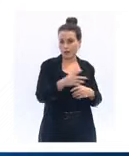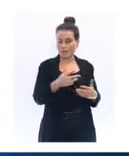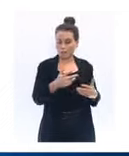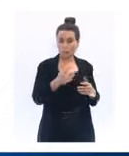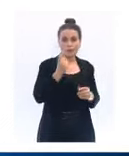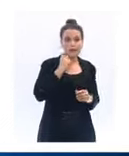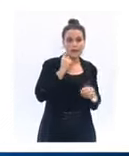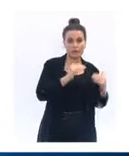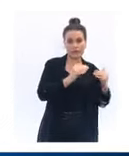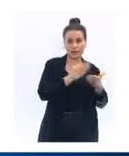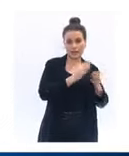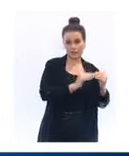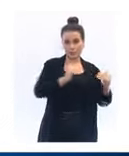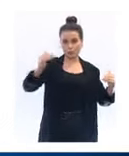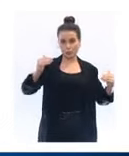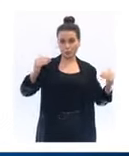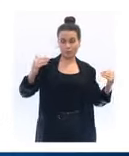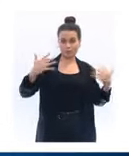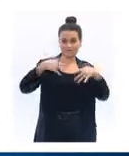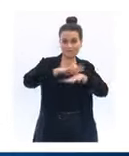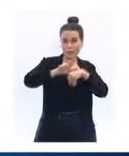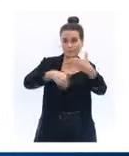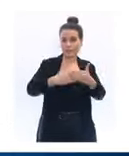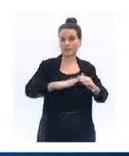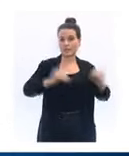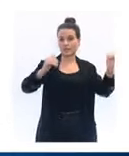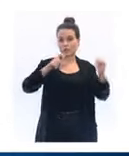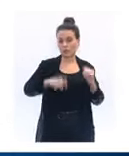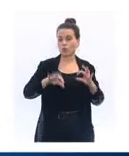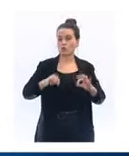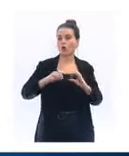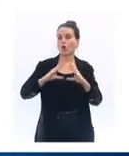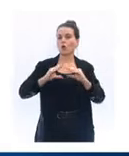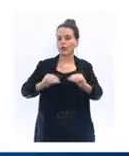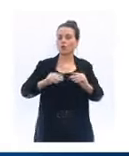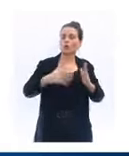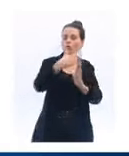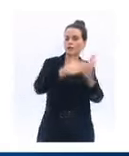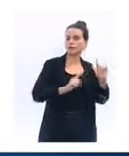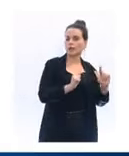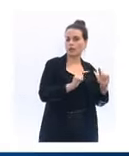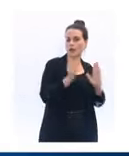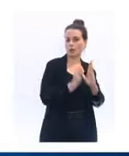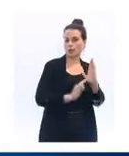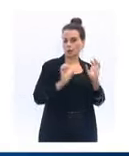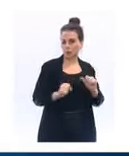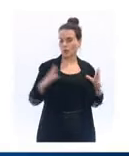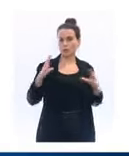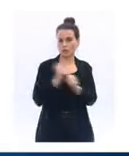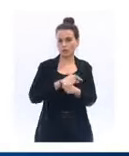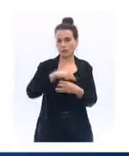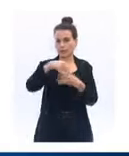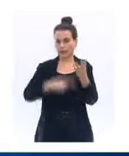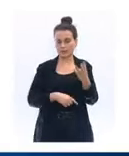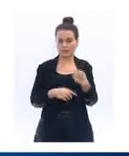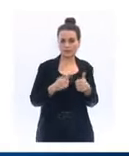d'élèves. De manière très concrète, et bien sûr, cela est précisé dans les documents, mais pour résumer, il y a quatre points principaux. L